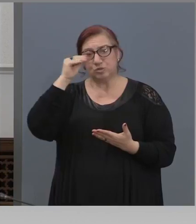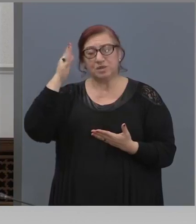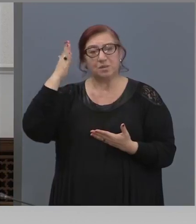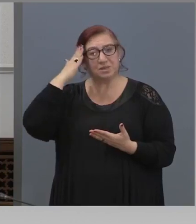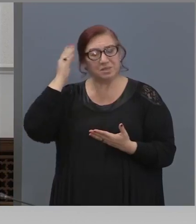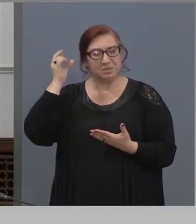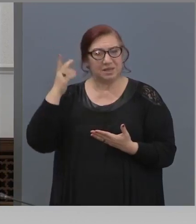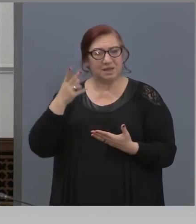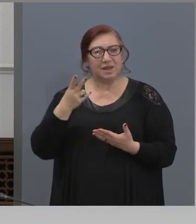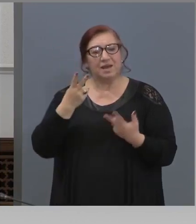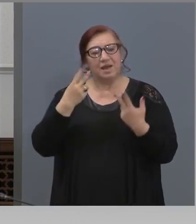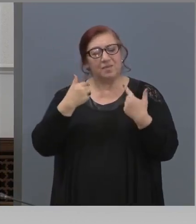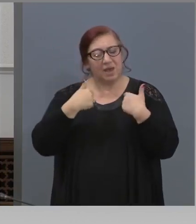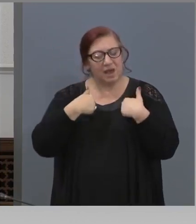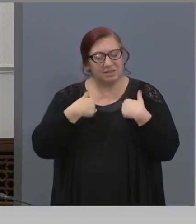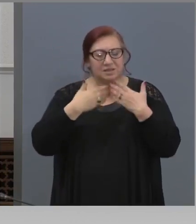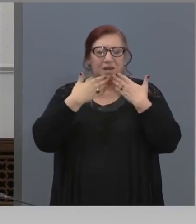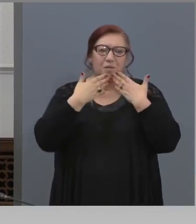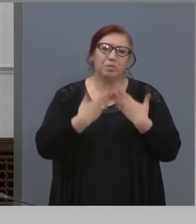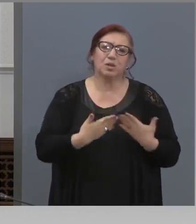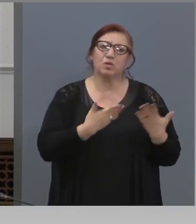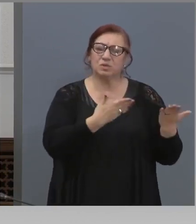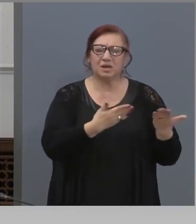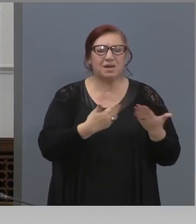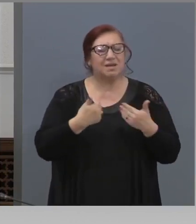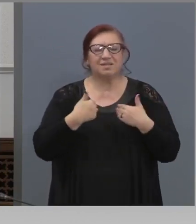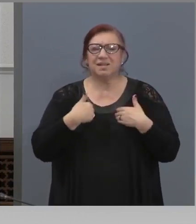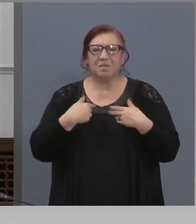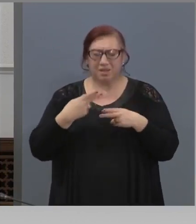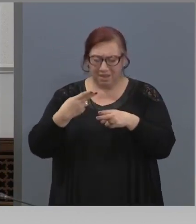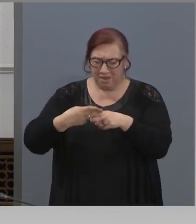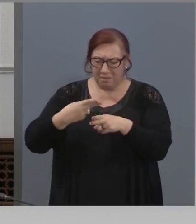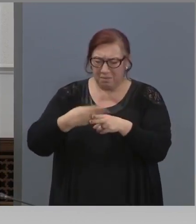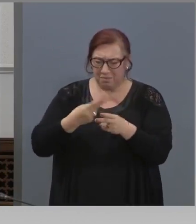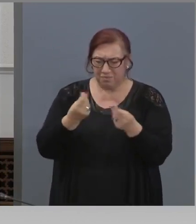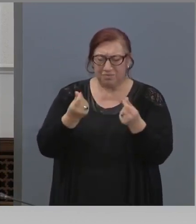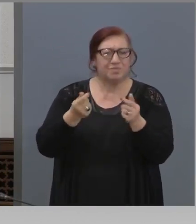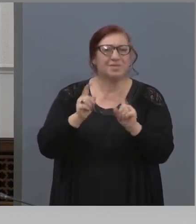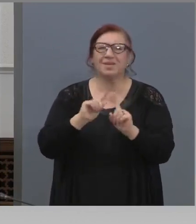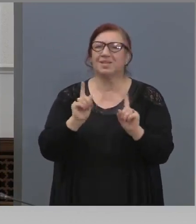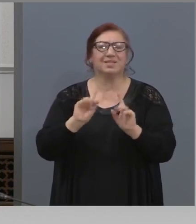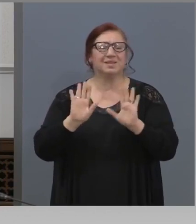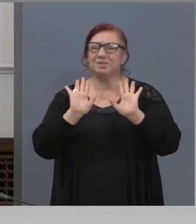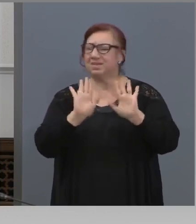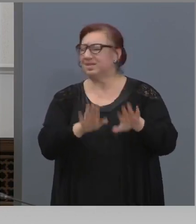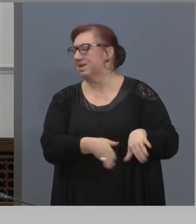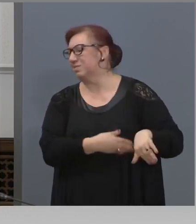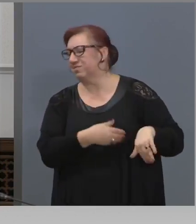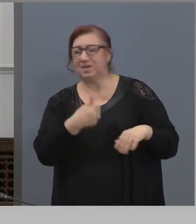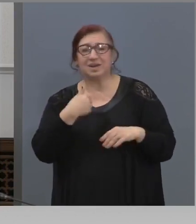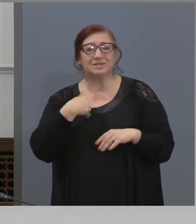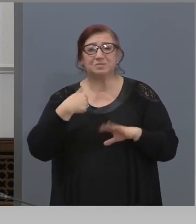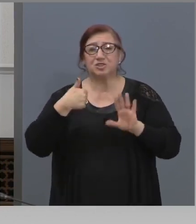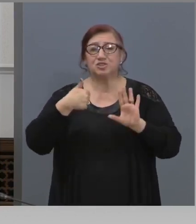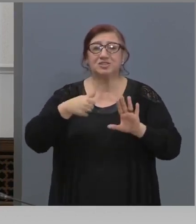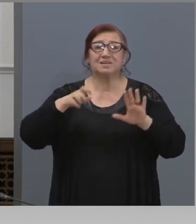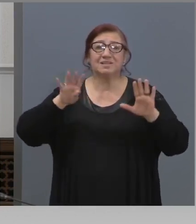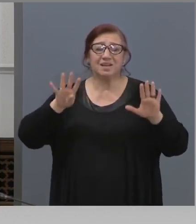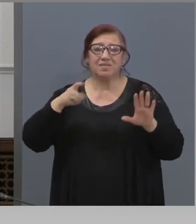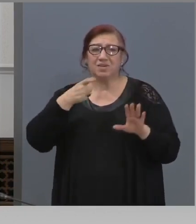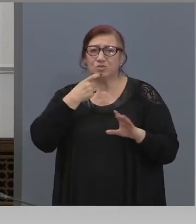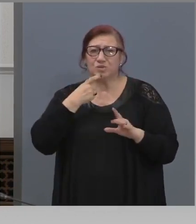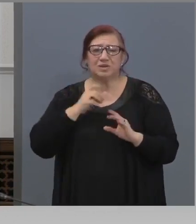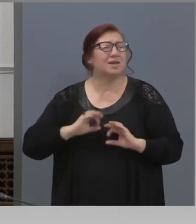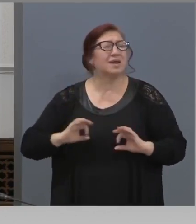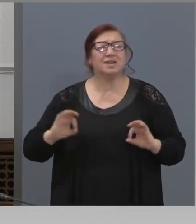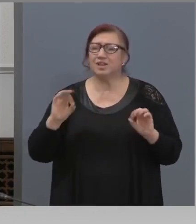Вижте, аз му благодаря, но мен нищо не ми трябва материално от него. Аз съм на 69 години и не ми трябва нищо. Аз